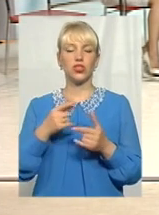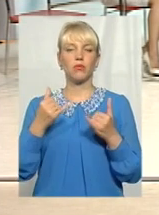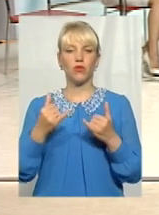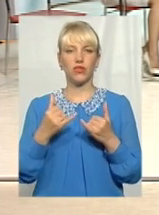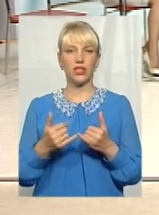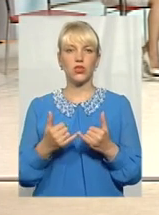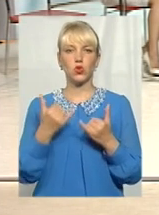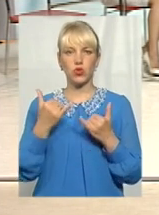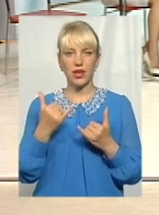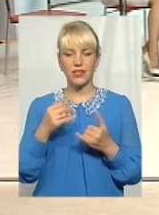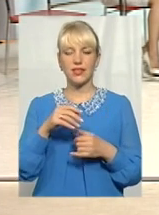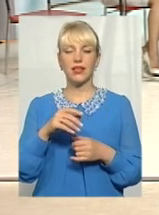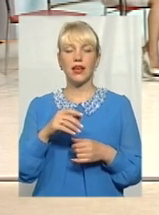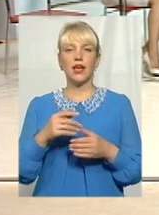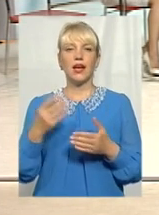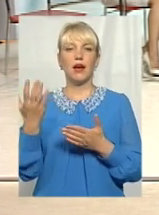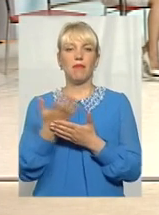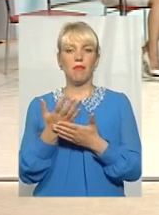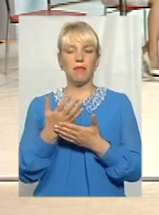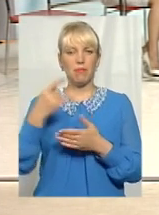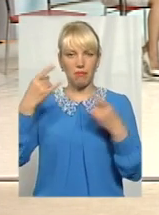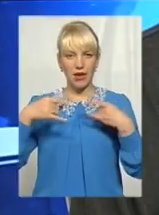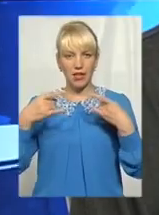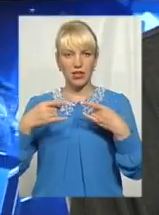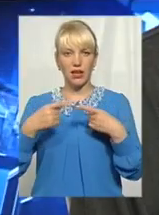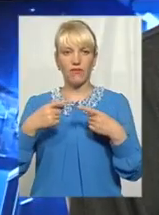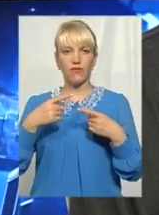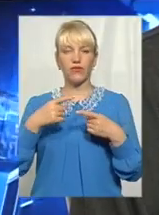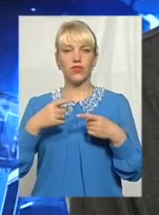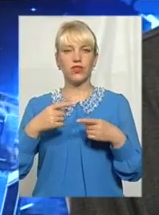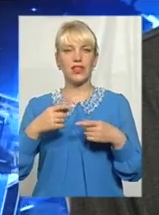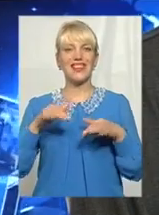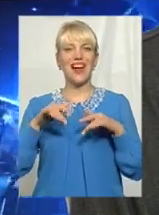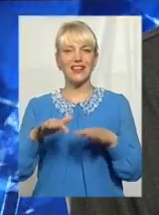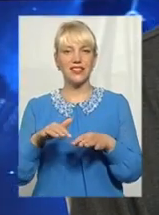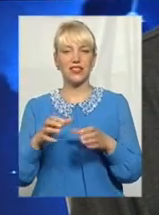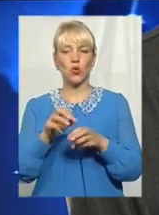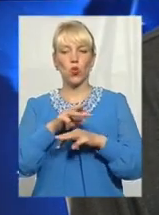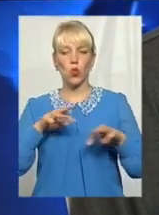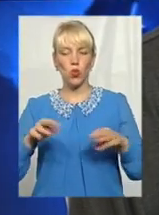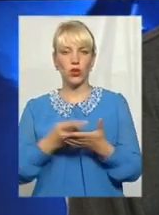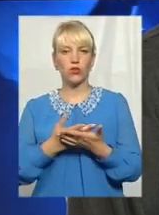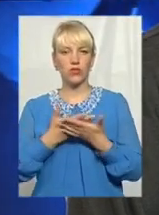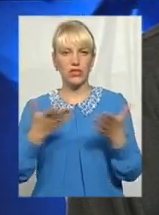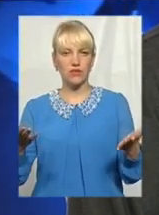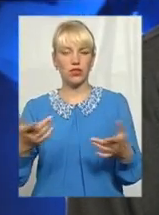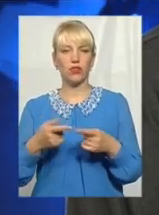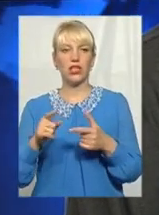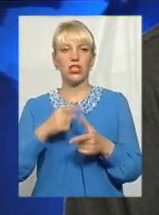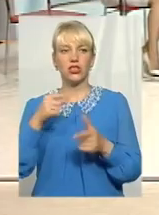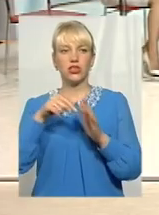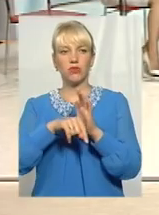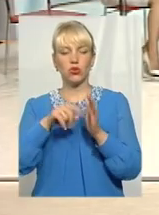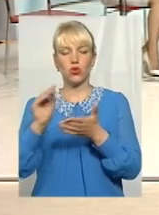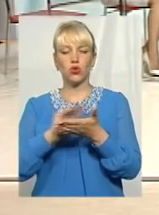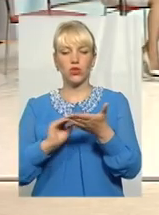висвітлювати взагалі діяльність уряду? І з іншої сторони, чи змістовно, і по суті журналісти подають інформацію